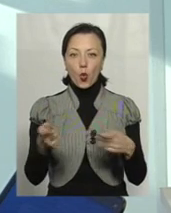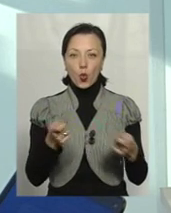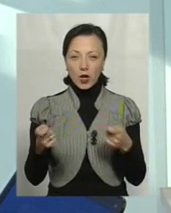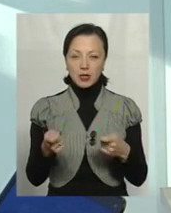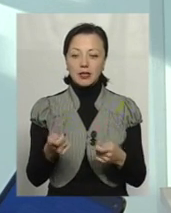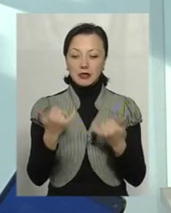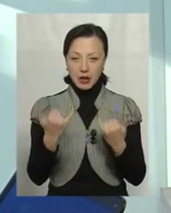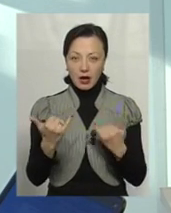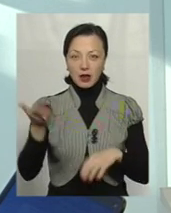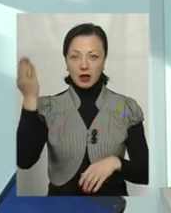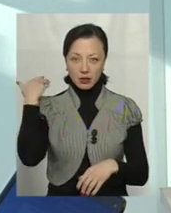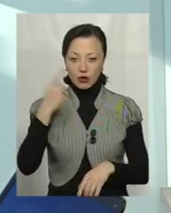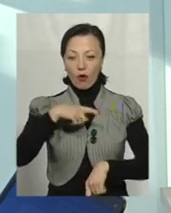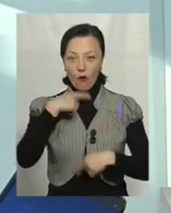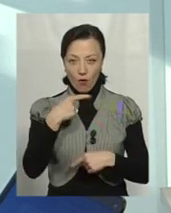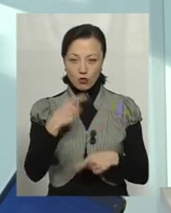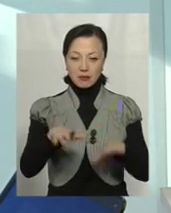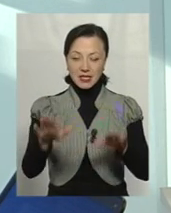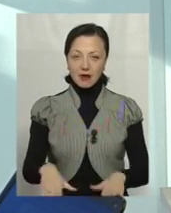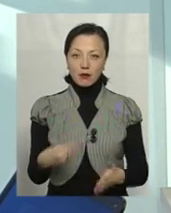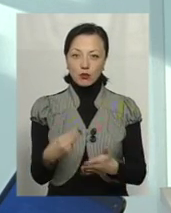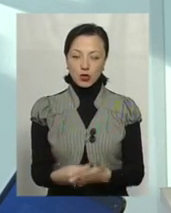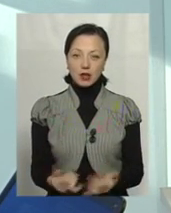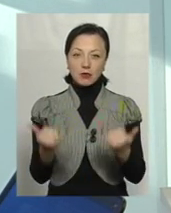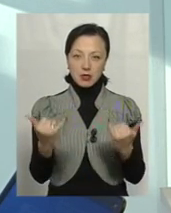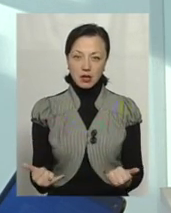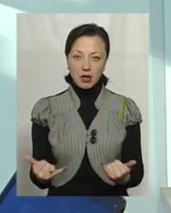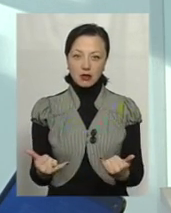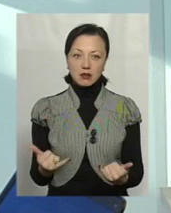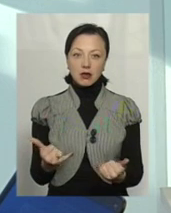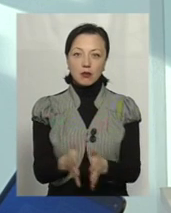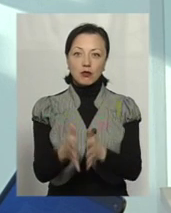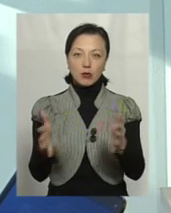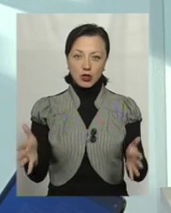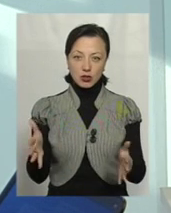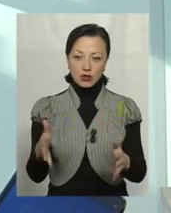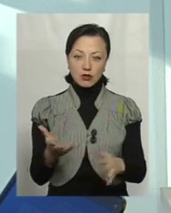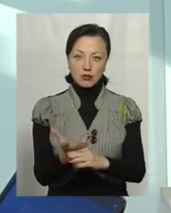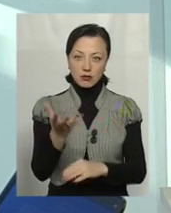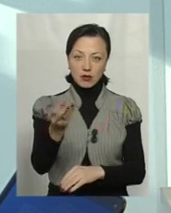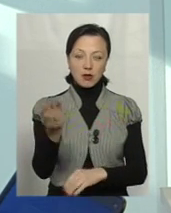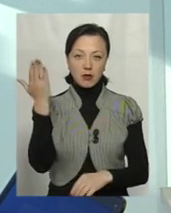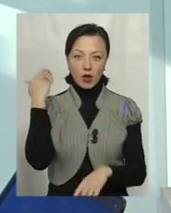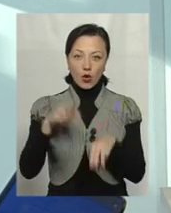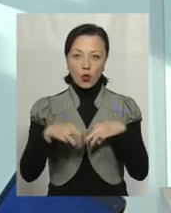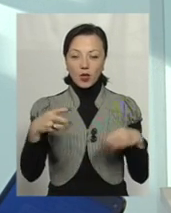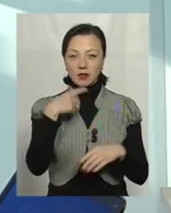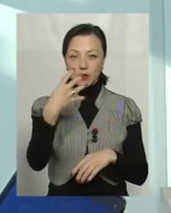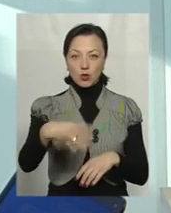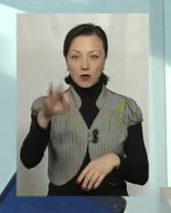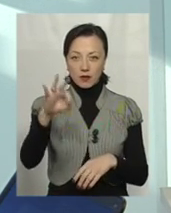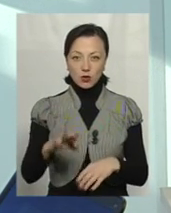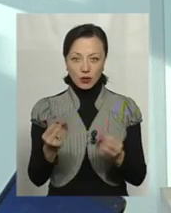попередній декларує, що місцевим бюджетом зараз вони мають більше, попередній уряд казав, на 40%